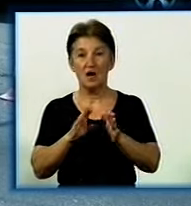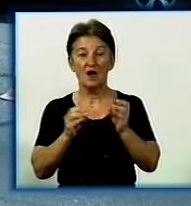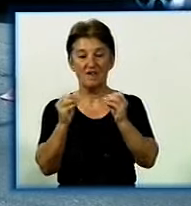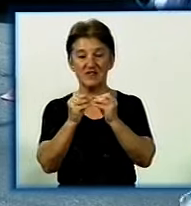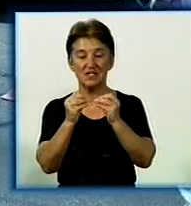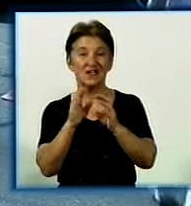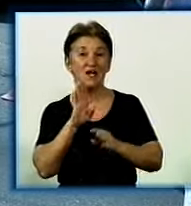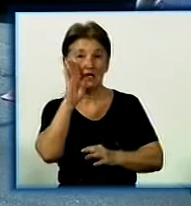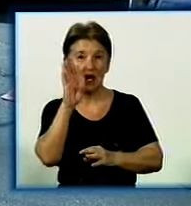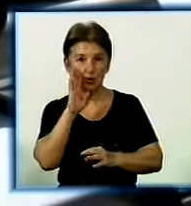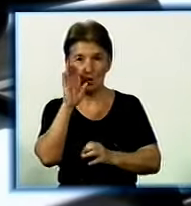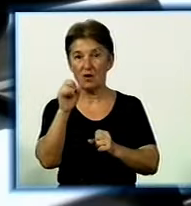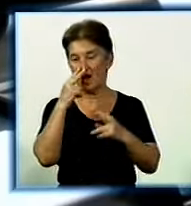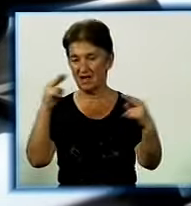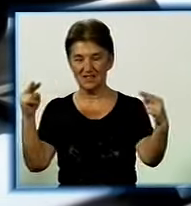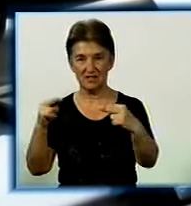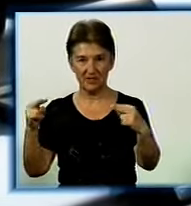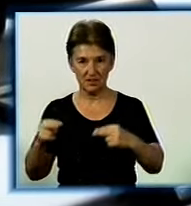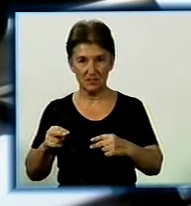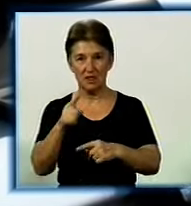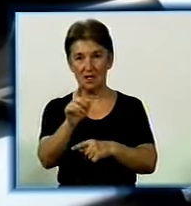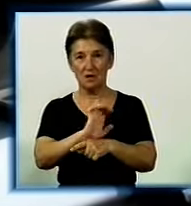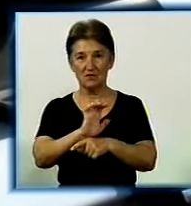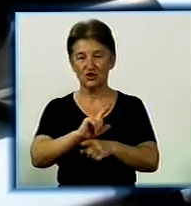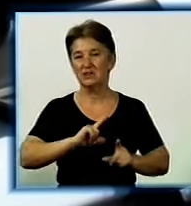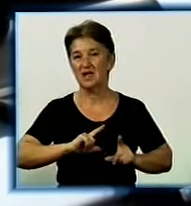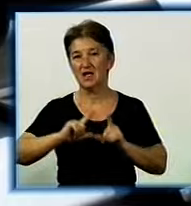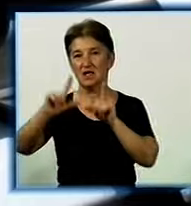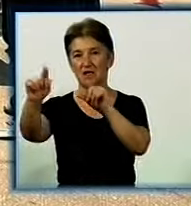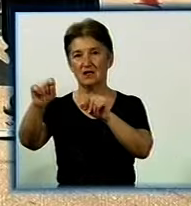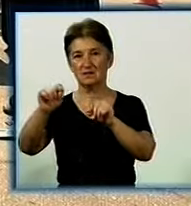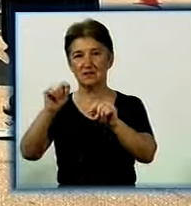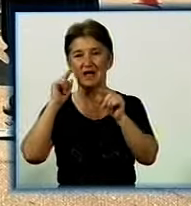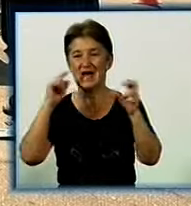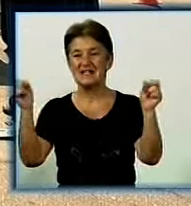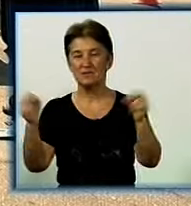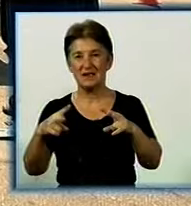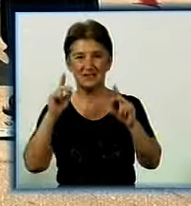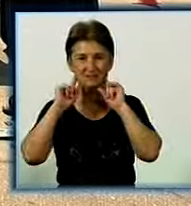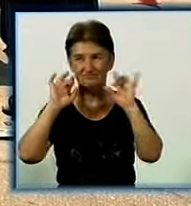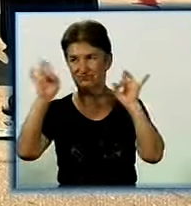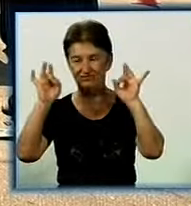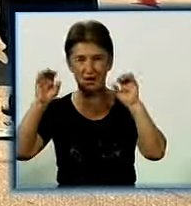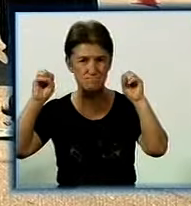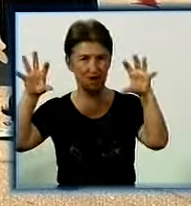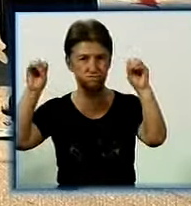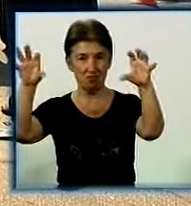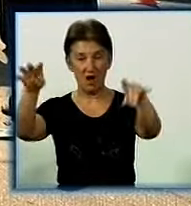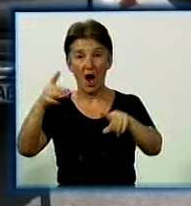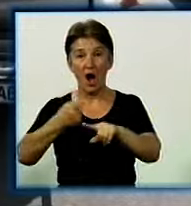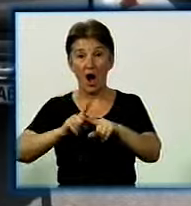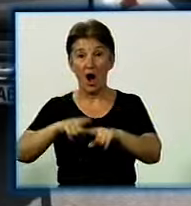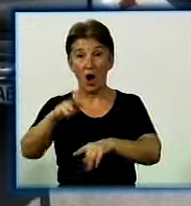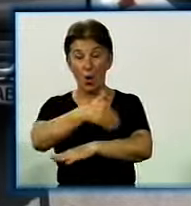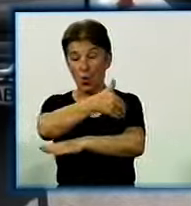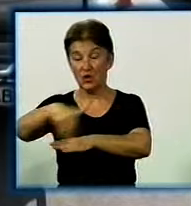ранку. Як зазначають свідки, автомобіль ДСО їхав на виклик з увімкненими спецсигналами. У цей час на зелене світло зі сторони вулиці